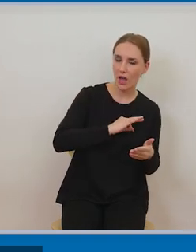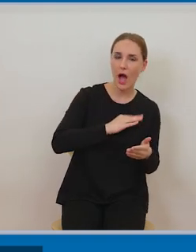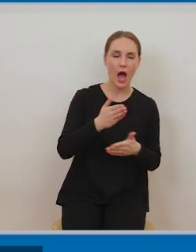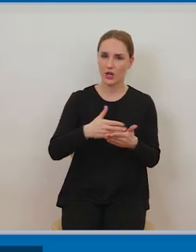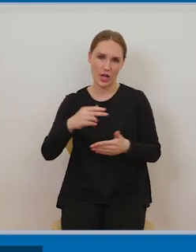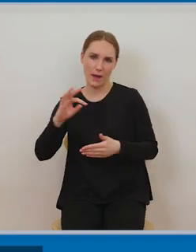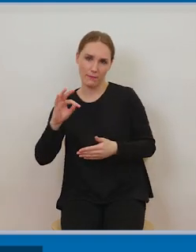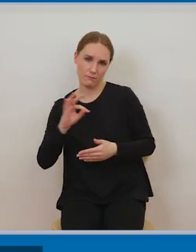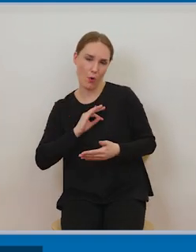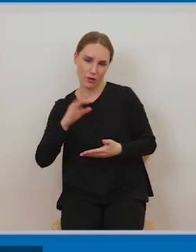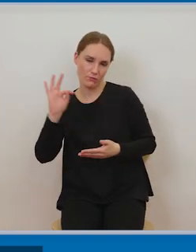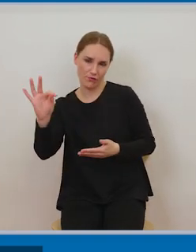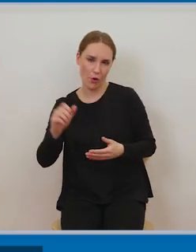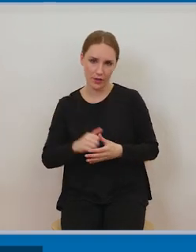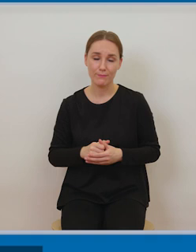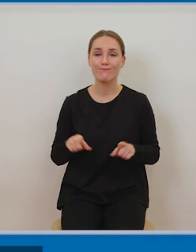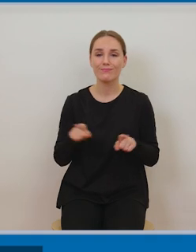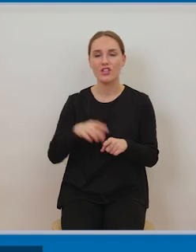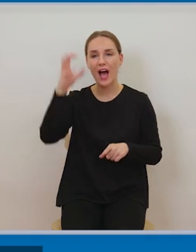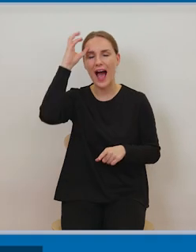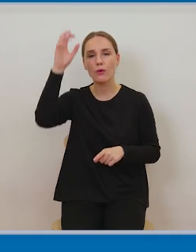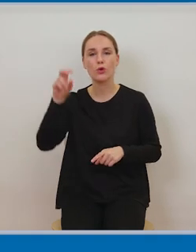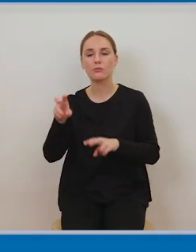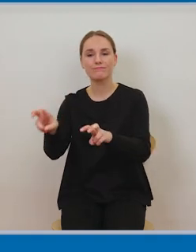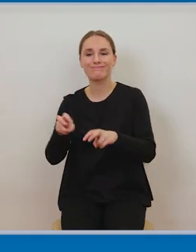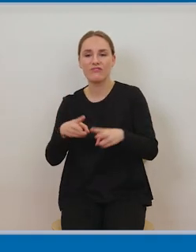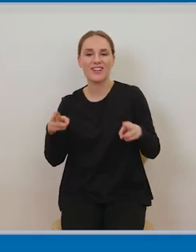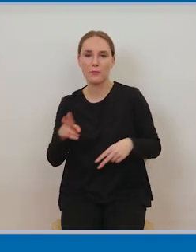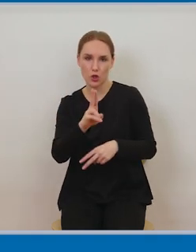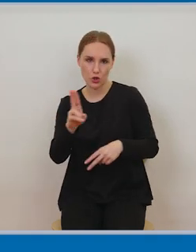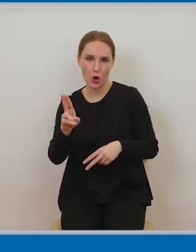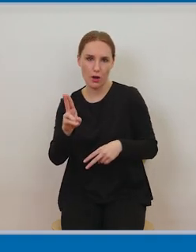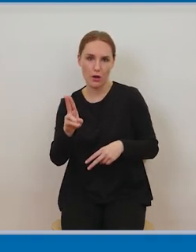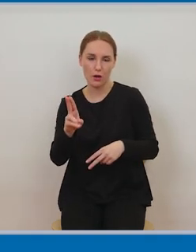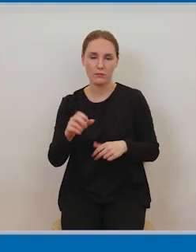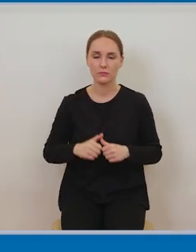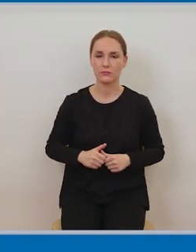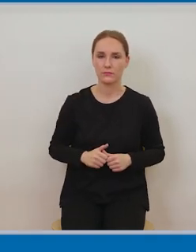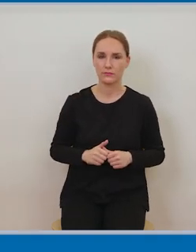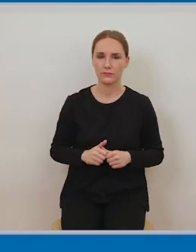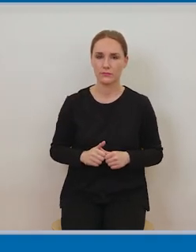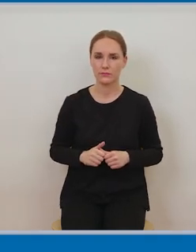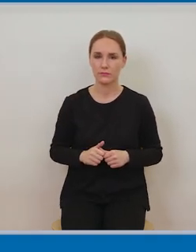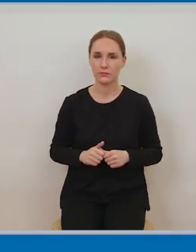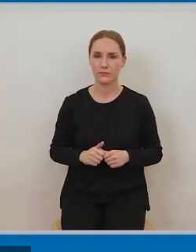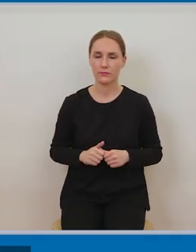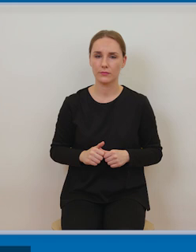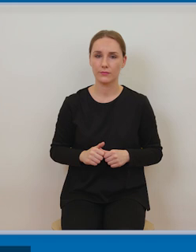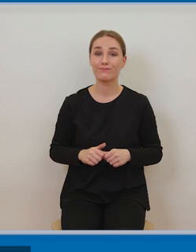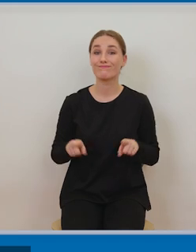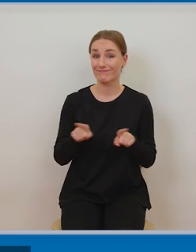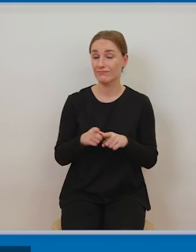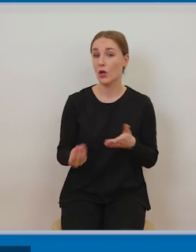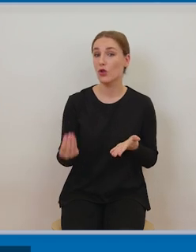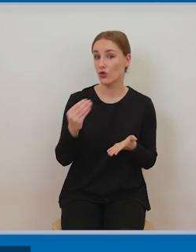może być rozumiany bardzo tak liberalnie jako po prostu przejmowanie całych utworów to jest tylko możliwe jeżeli mamy